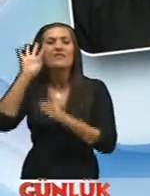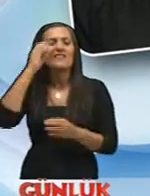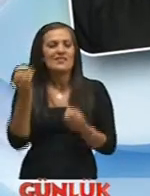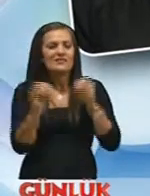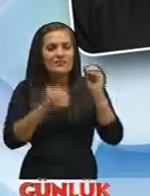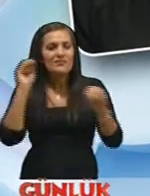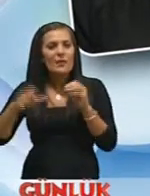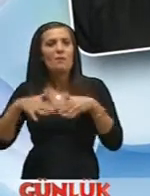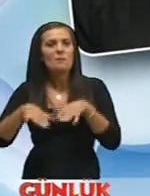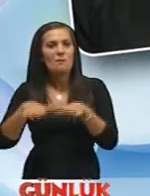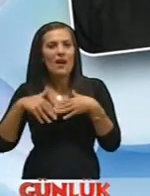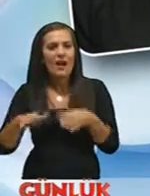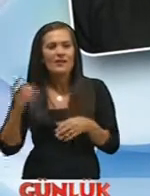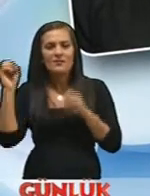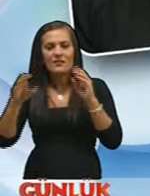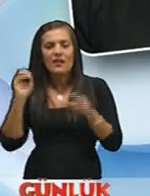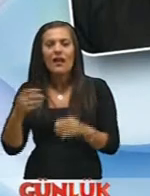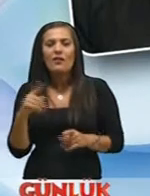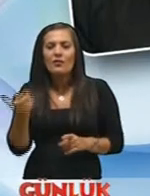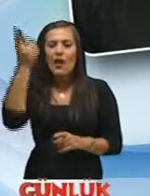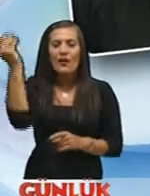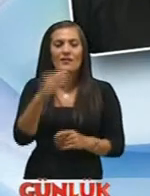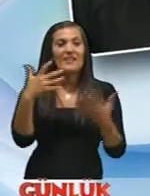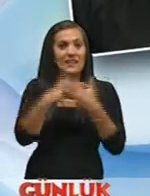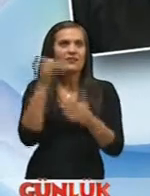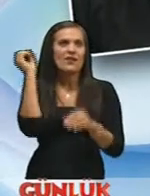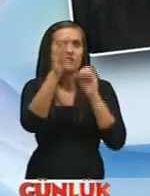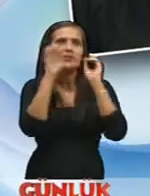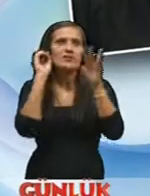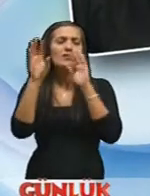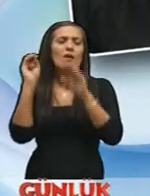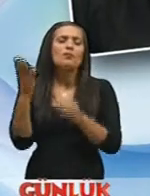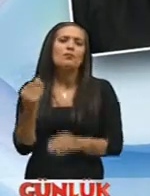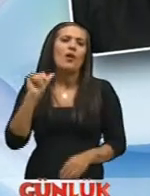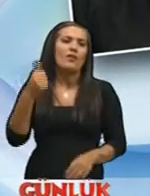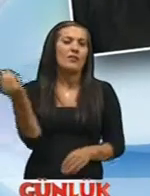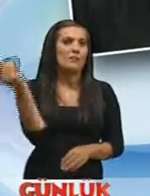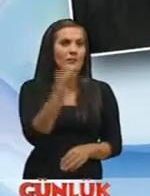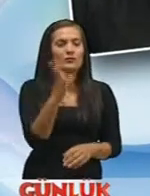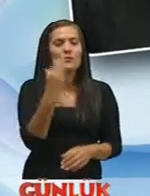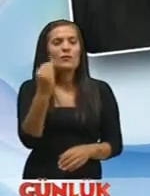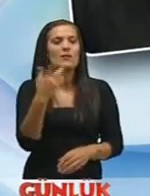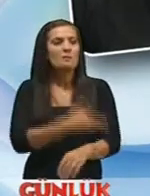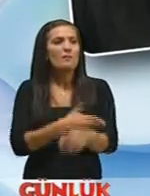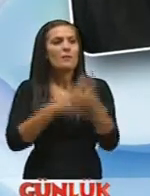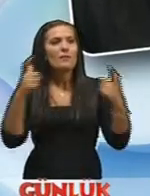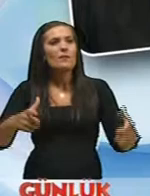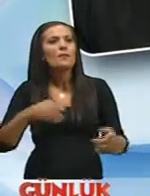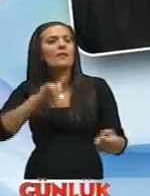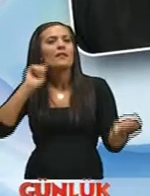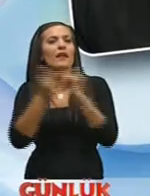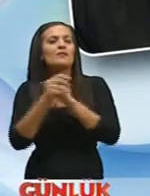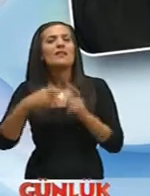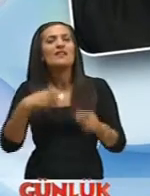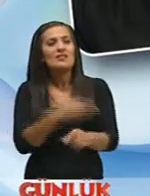yeşillendirmeler parklar hava katıyorsa ortama gece de ışıklandırma çok ayrı bir tat katıyor öyle değil mi şehire? ki şehire tabii ki yani